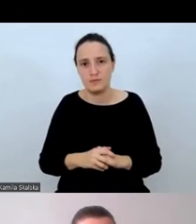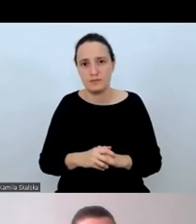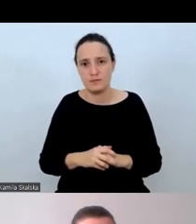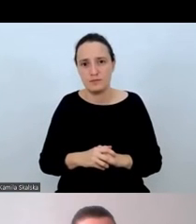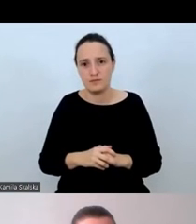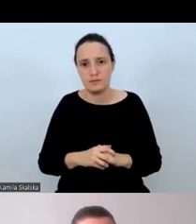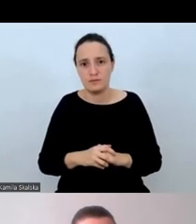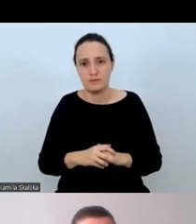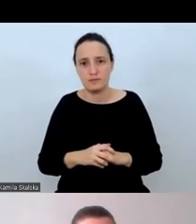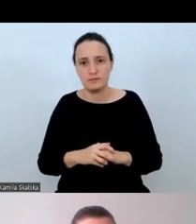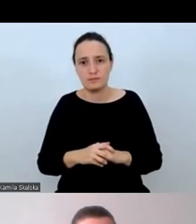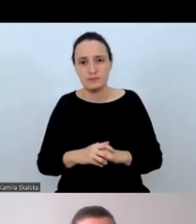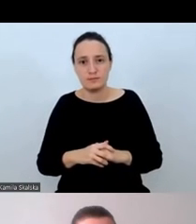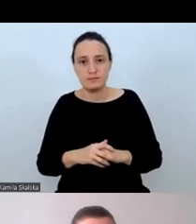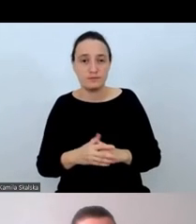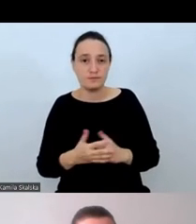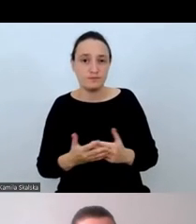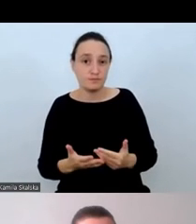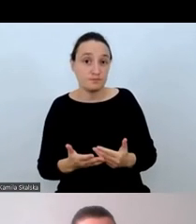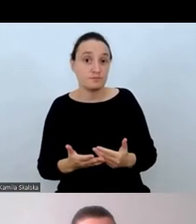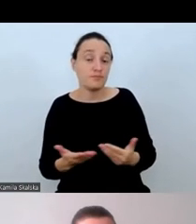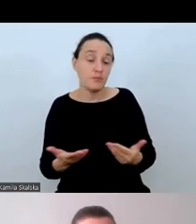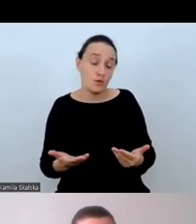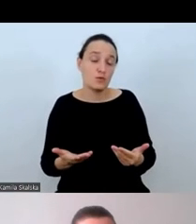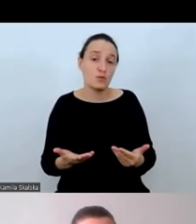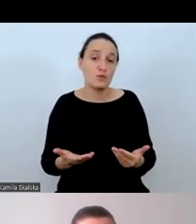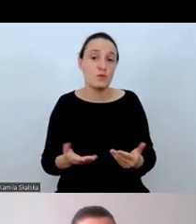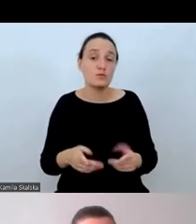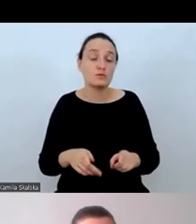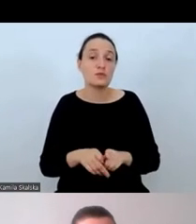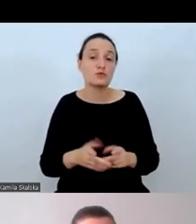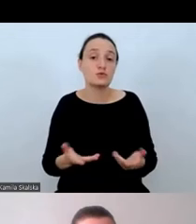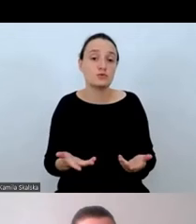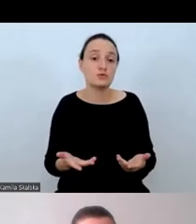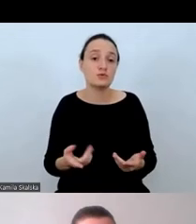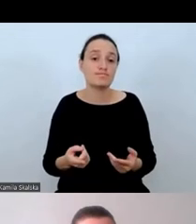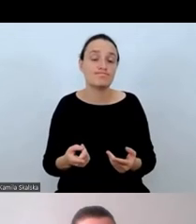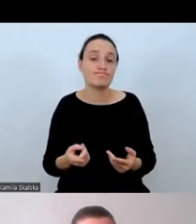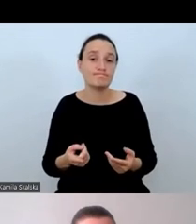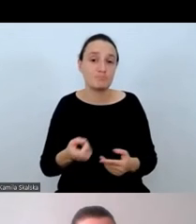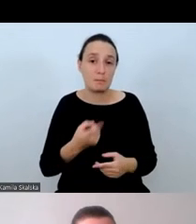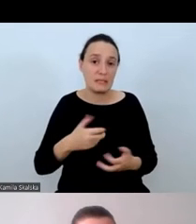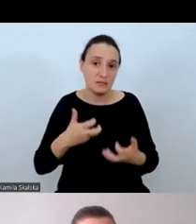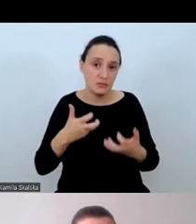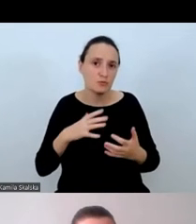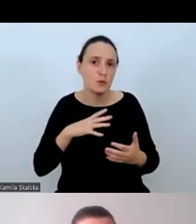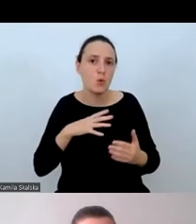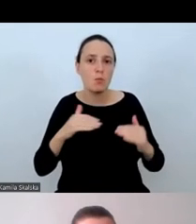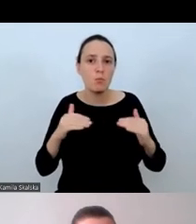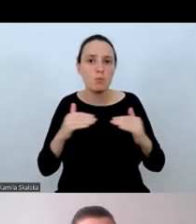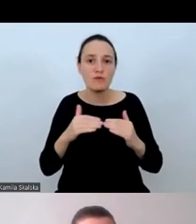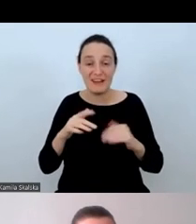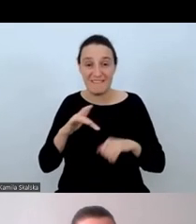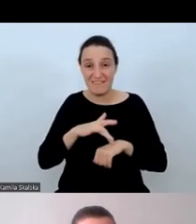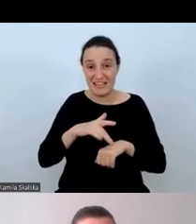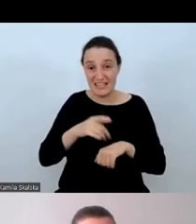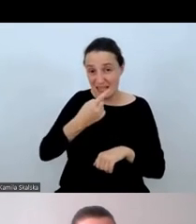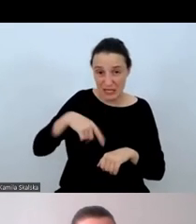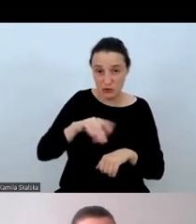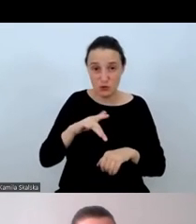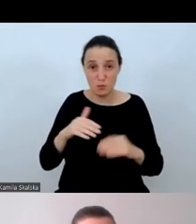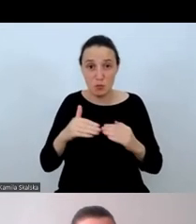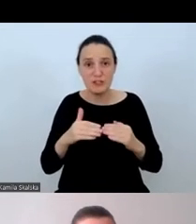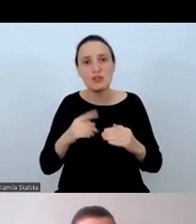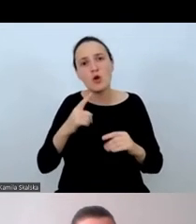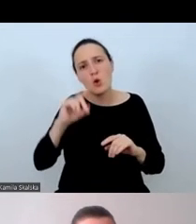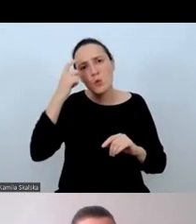A wreszcie chcieliśmy porównać nasze wyniki, zwłaszcza te dotyczące pamięci